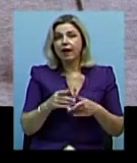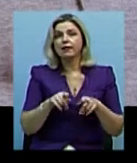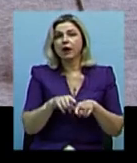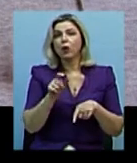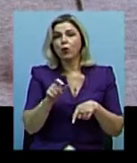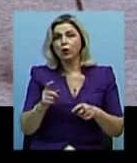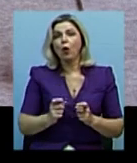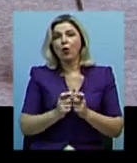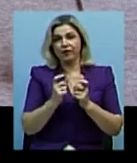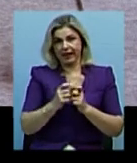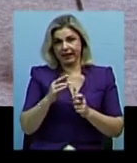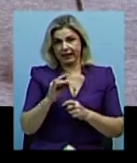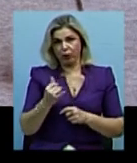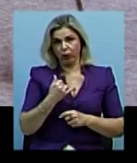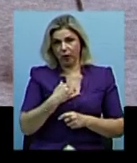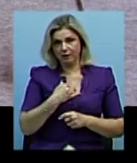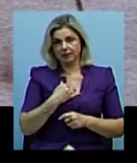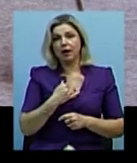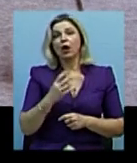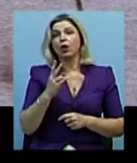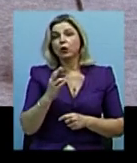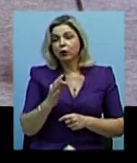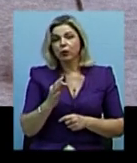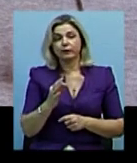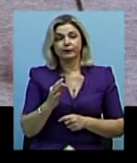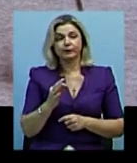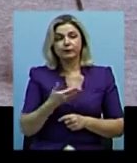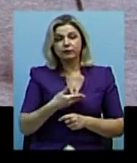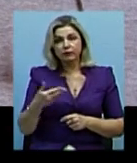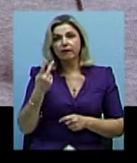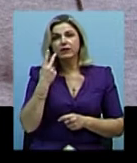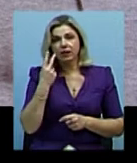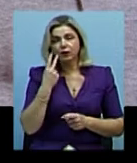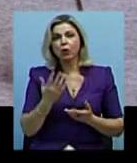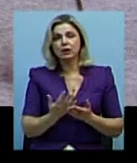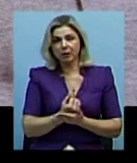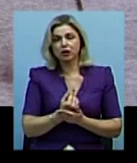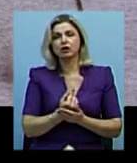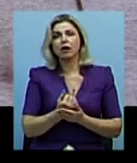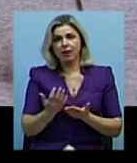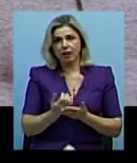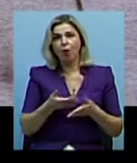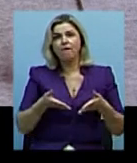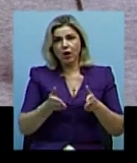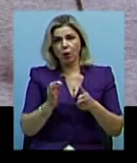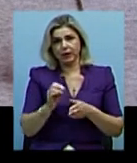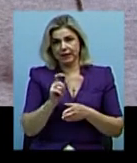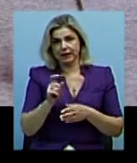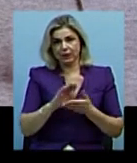конфліктні у нас. Тому ми майже завжди успішно виходимо з конфліктних ситуацій,